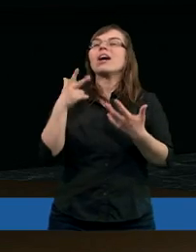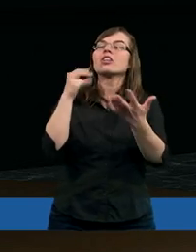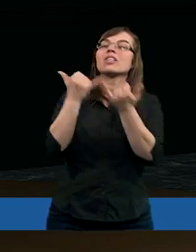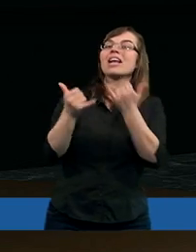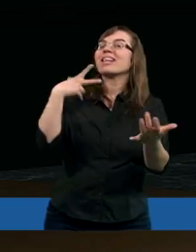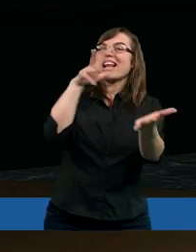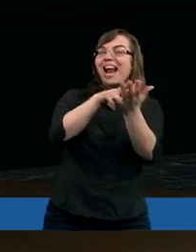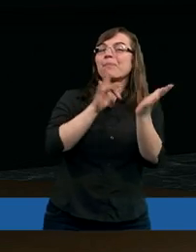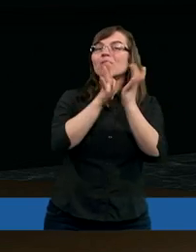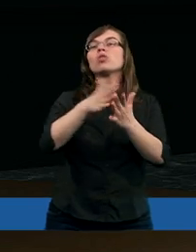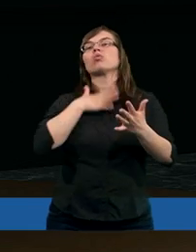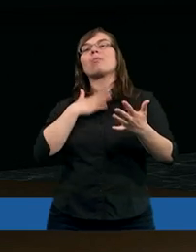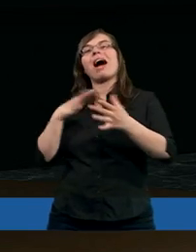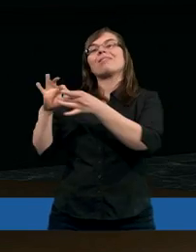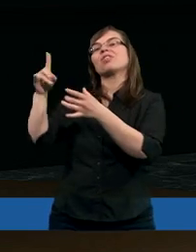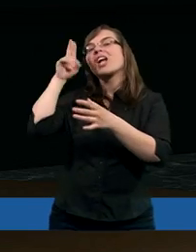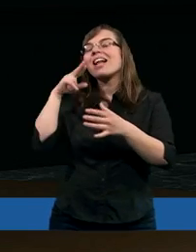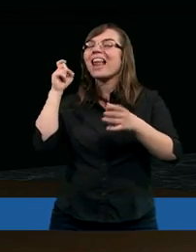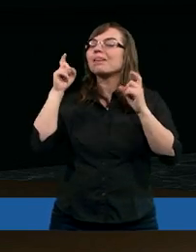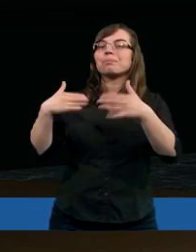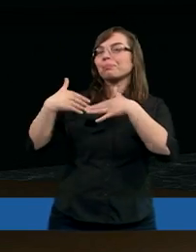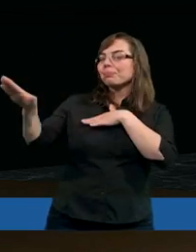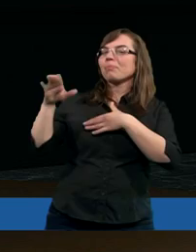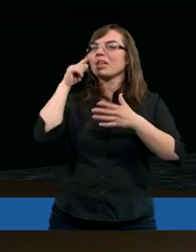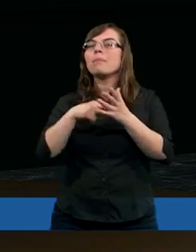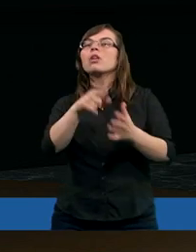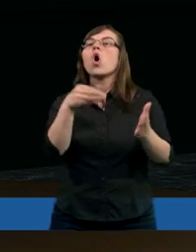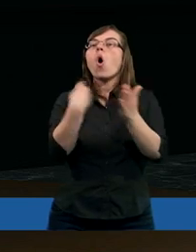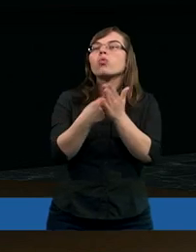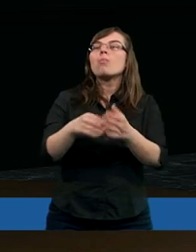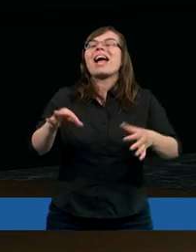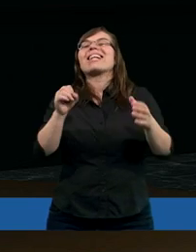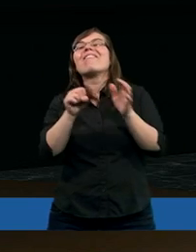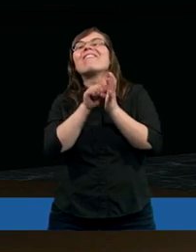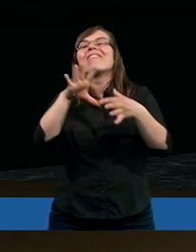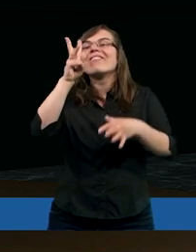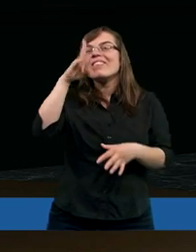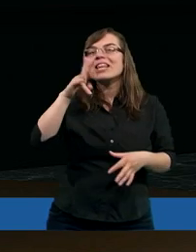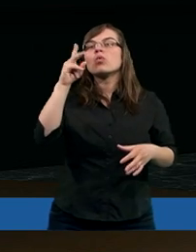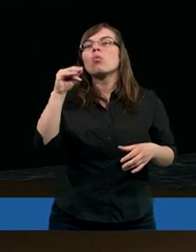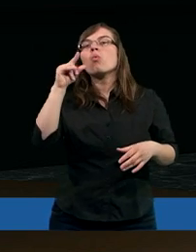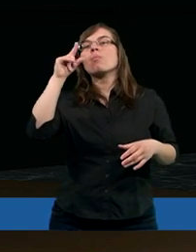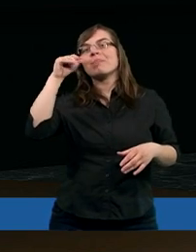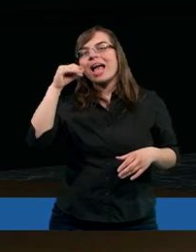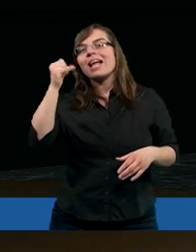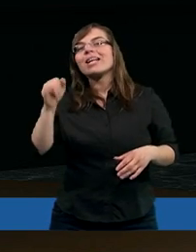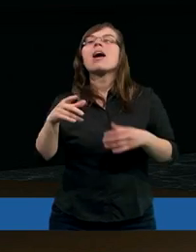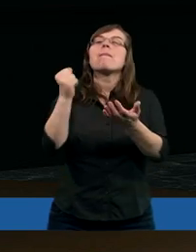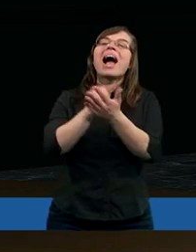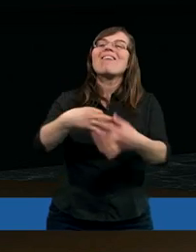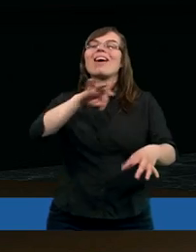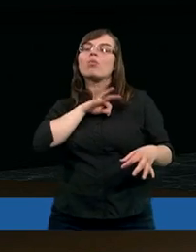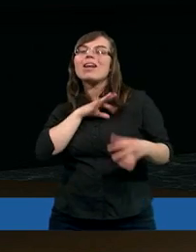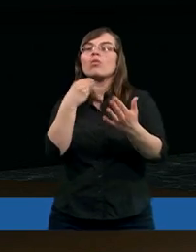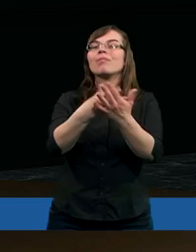zaakceptujemy Chrystusa. I teraz właśnie przychodzi to odkupienie, czy wykupienie, jakby nabycie znowu prawa własności do